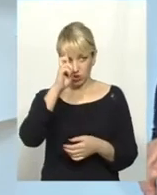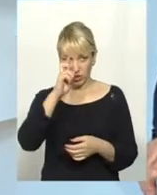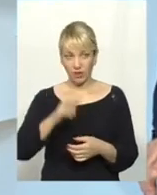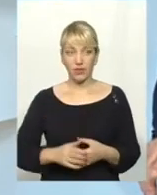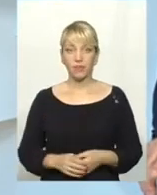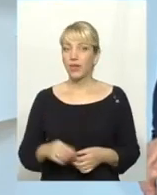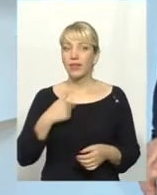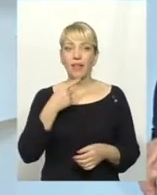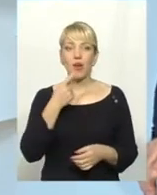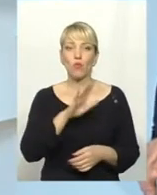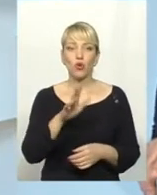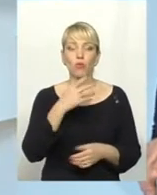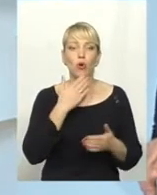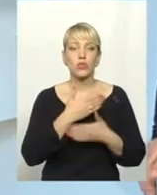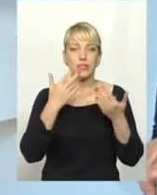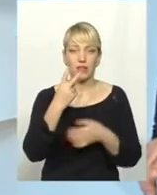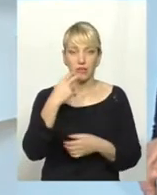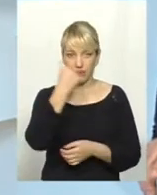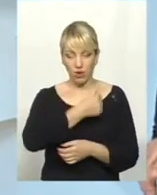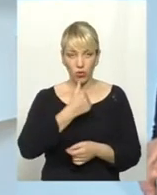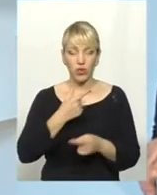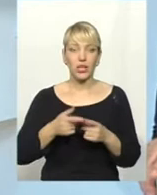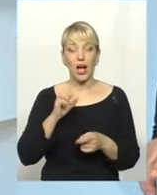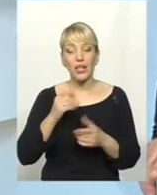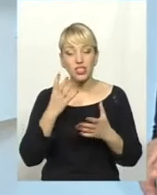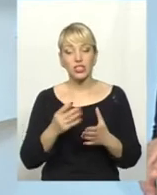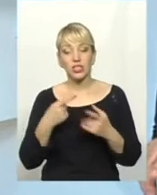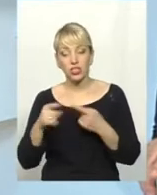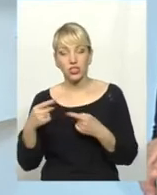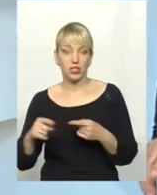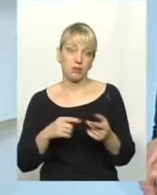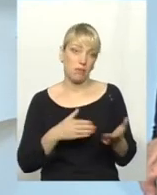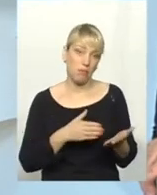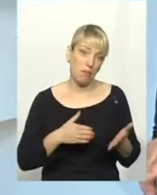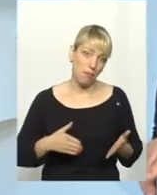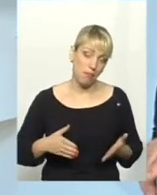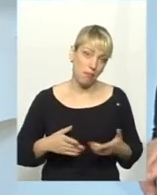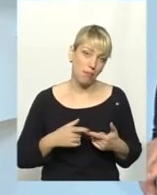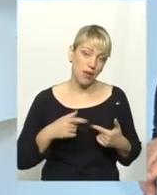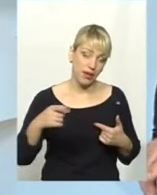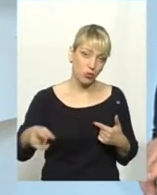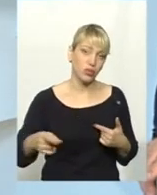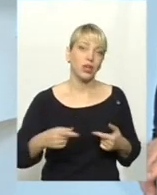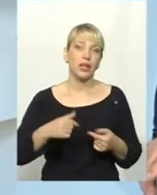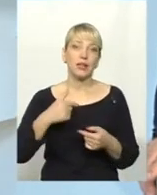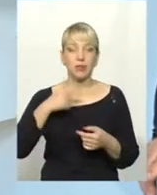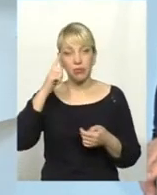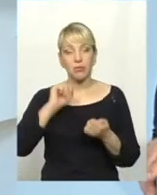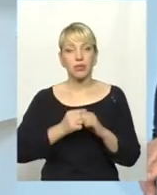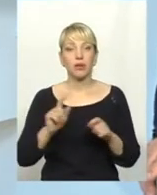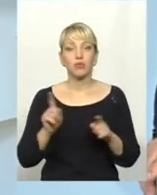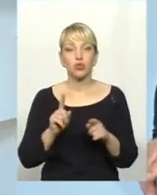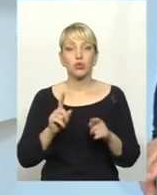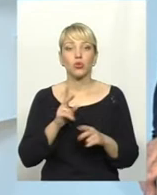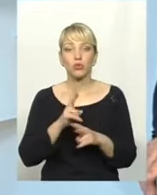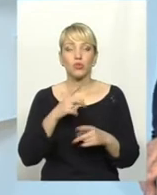останні два роки тільки, а дещо більший період. Все ж таки в нас ми не пам'ятаємо часу, коли хтось сказав, що грошей